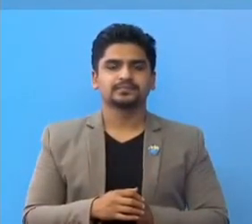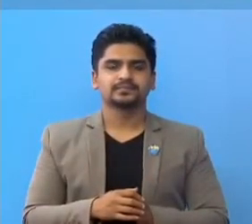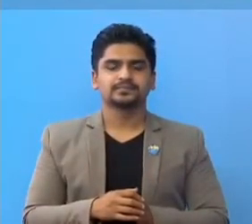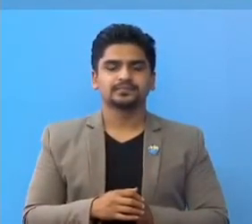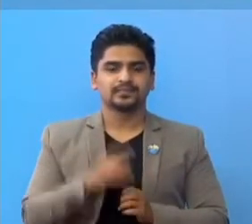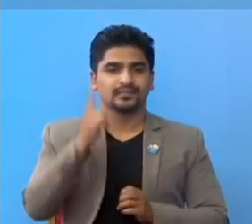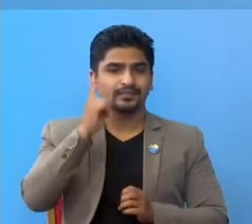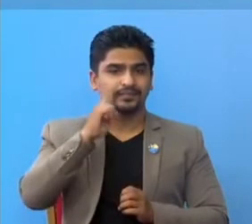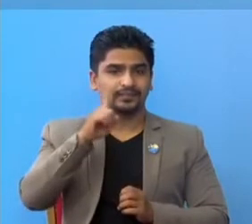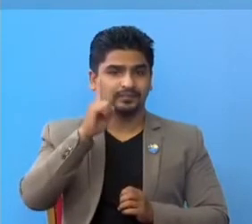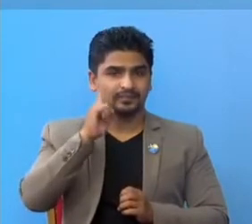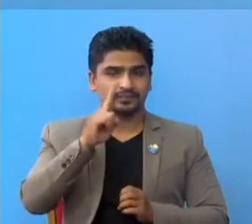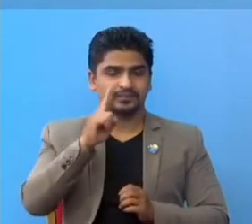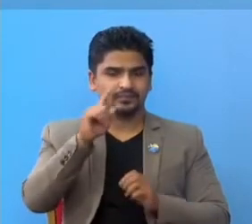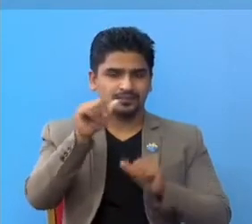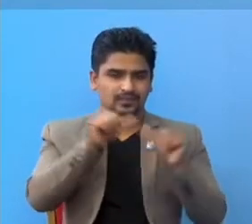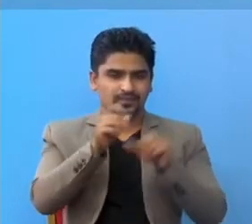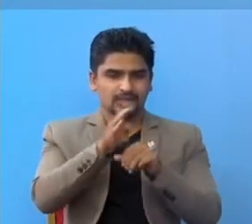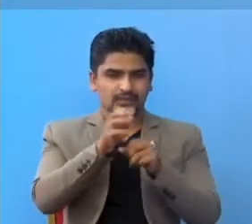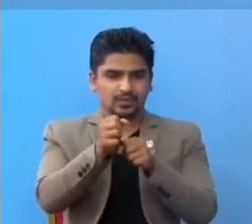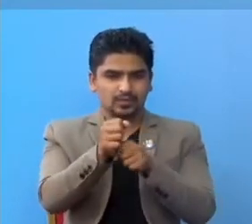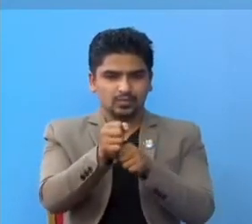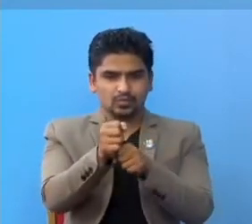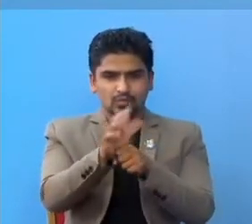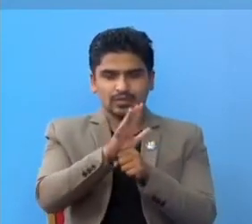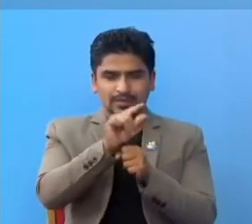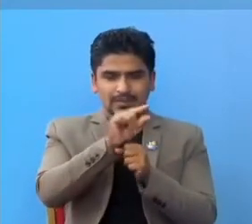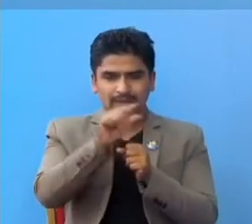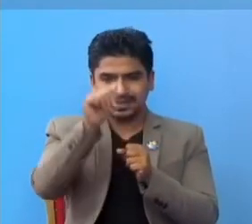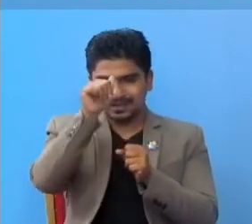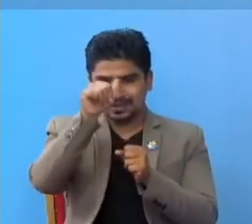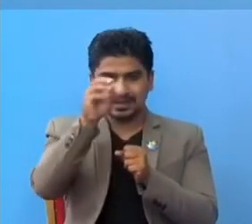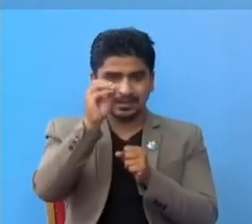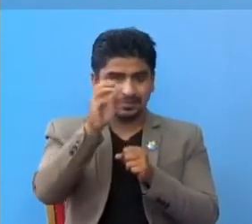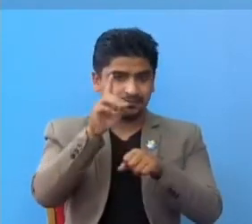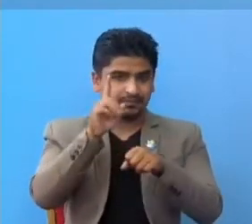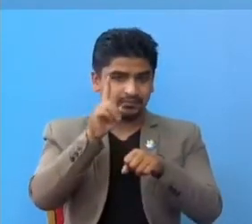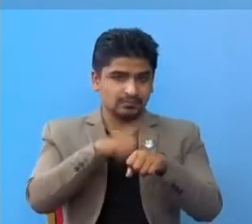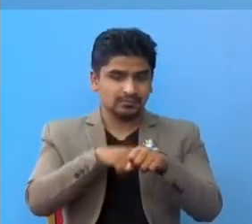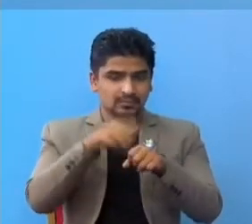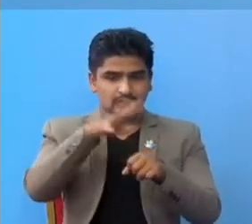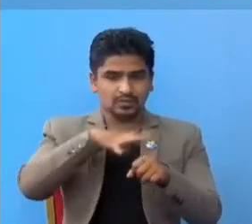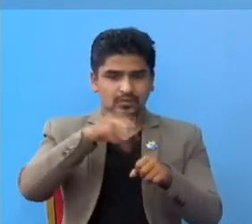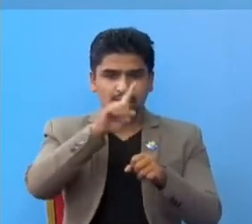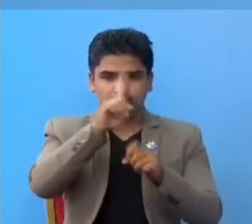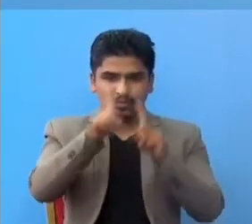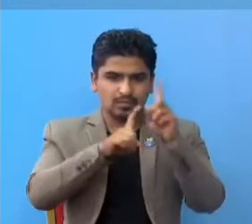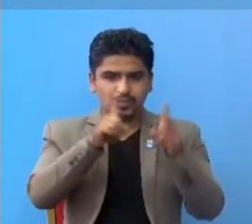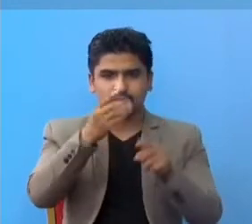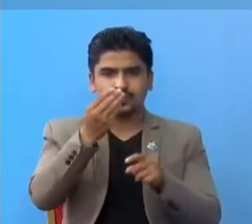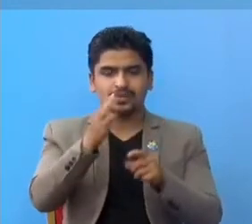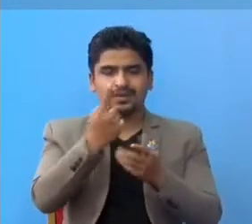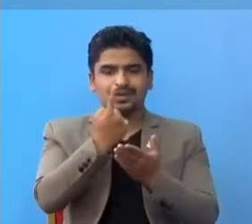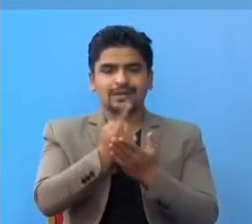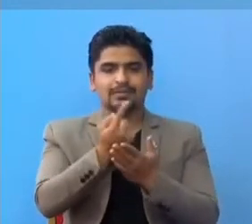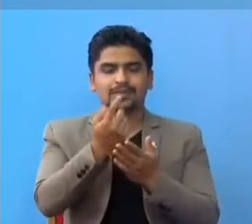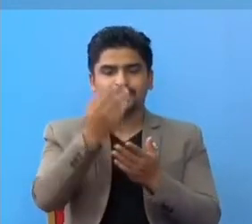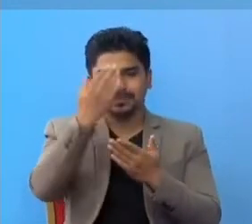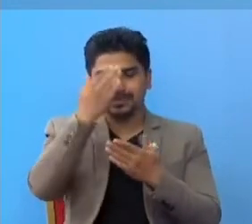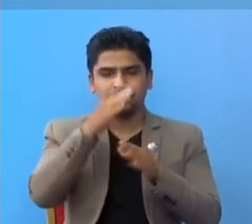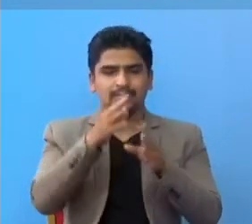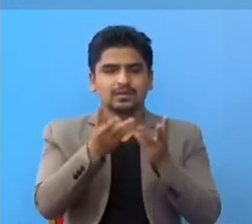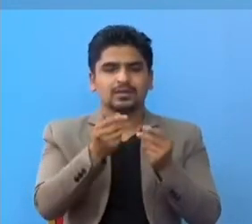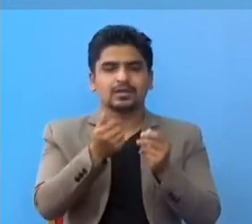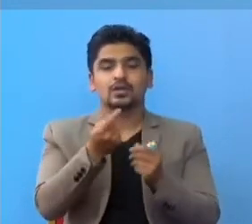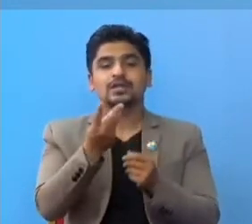रहेक दिन जती वेला आमें कोरोना बारे मां जानकारी दिन शौँंद सभाई को प्रस्णा हुन्छां काफन्नों मां संक्रमित